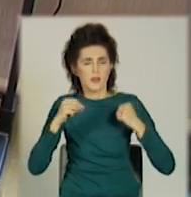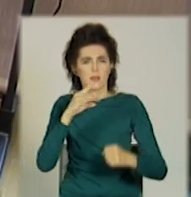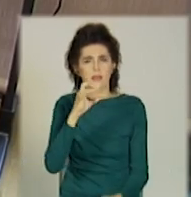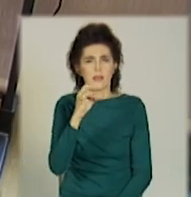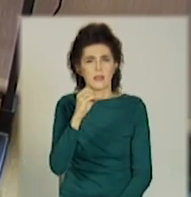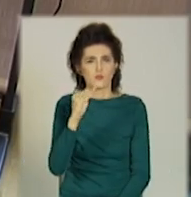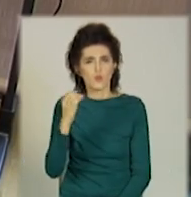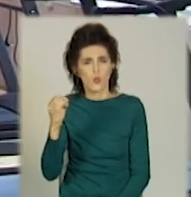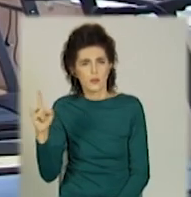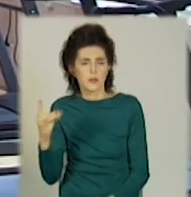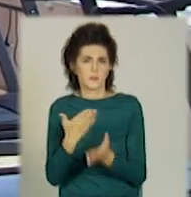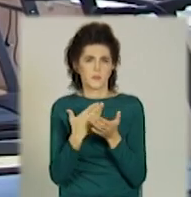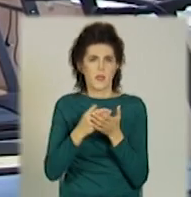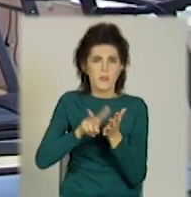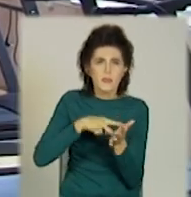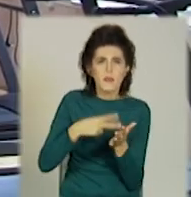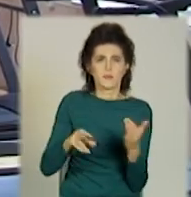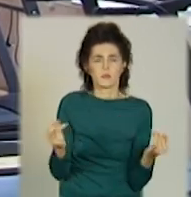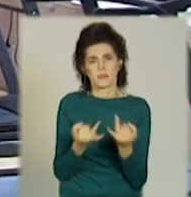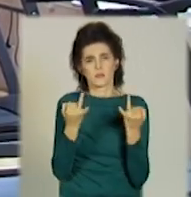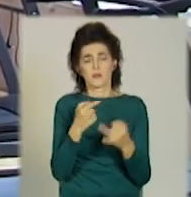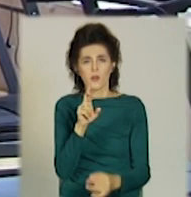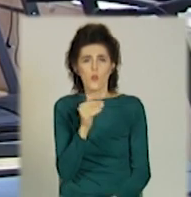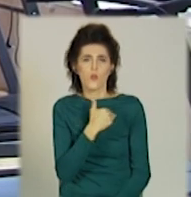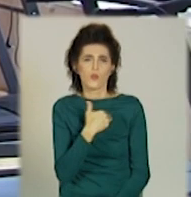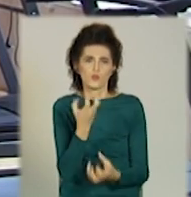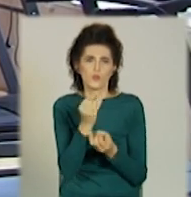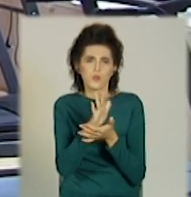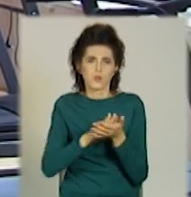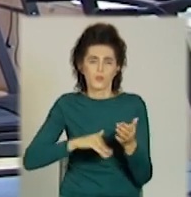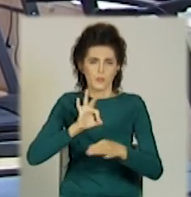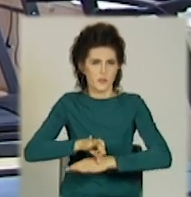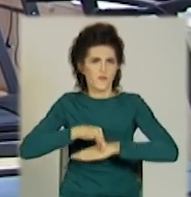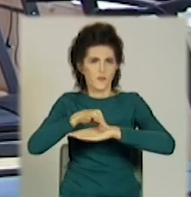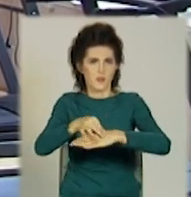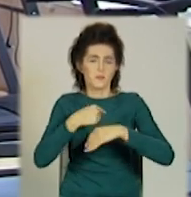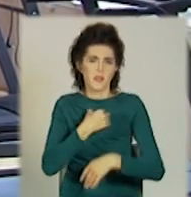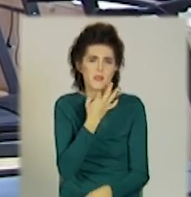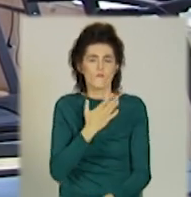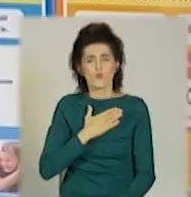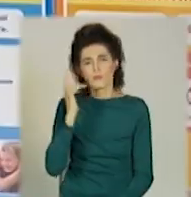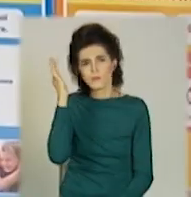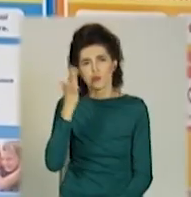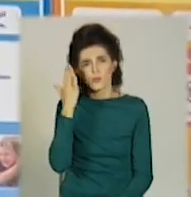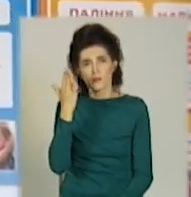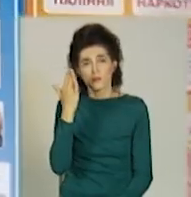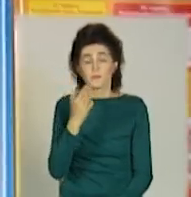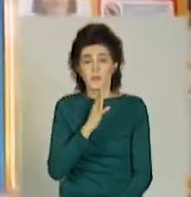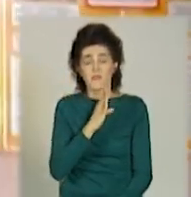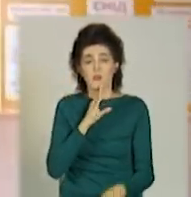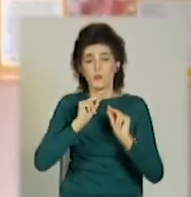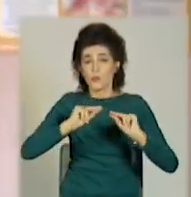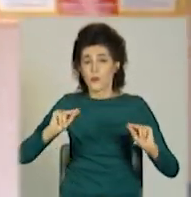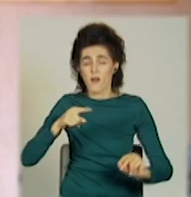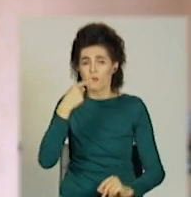танцювати на уроках. Я хотіла б ще це вести. Це моя мій мечта. Вчителькою фізкультури